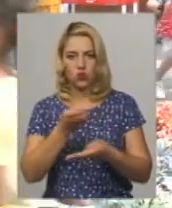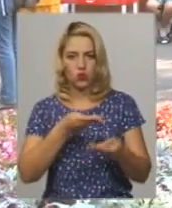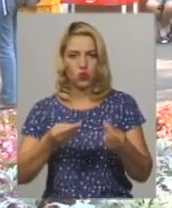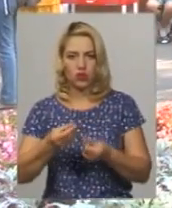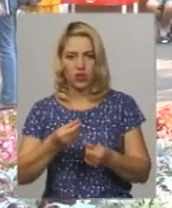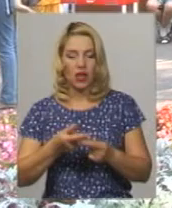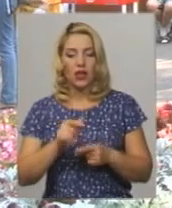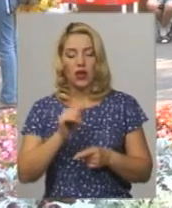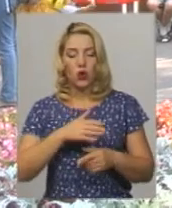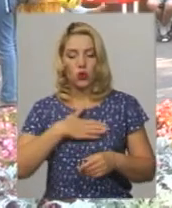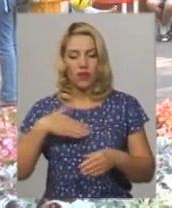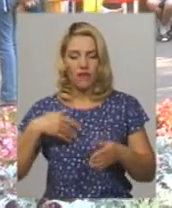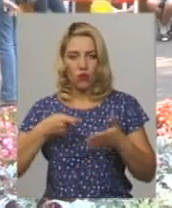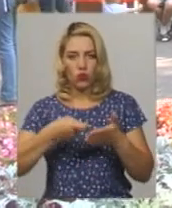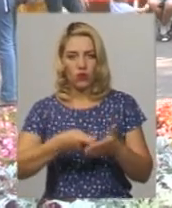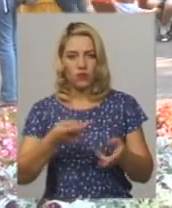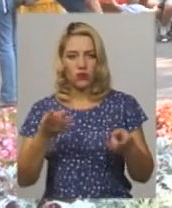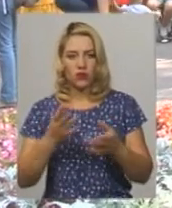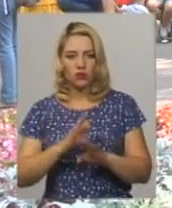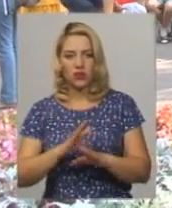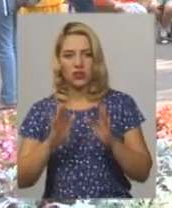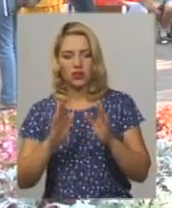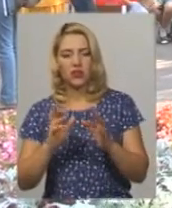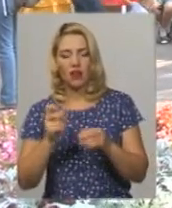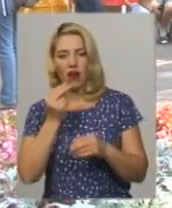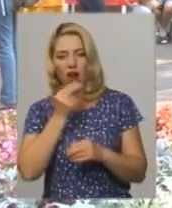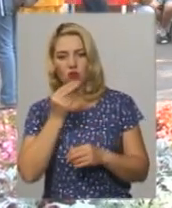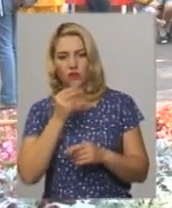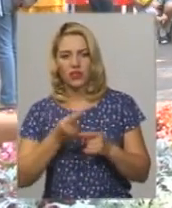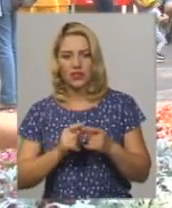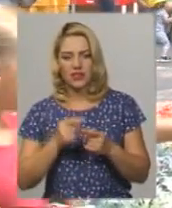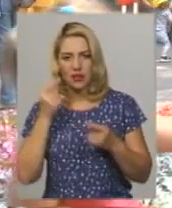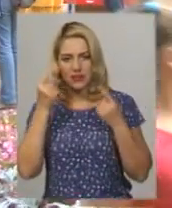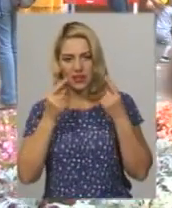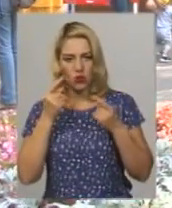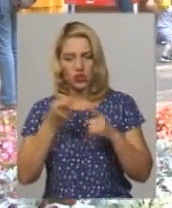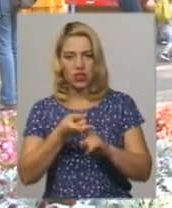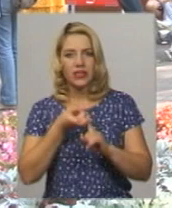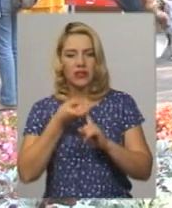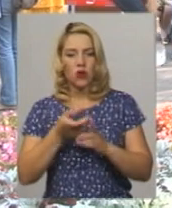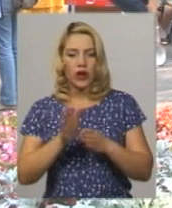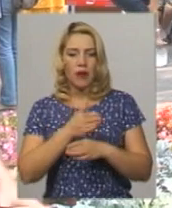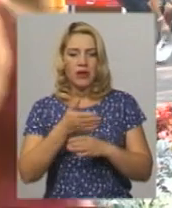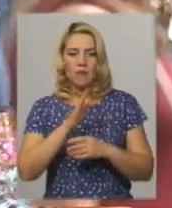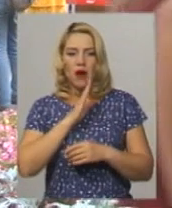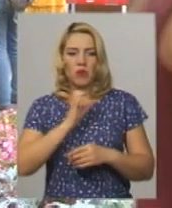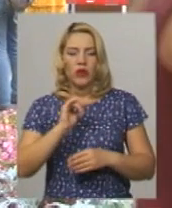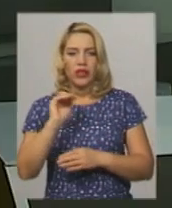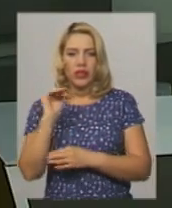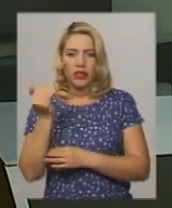Грудне вигодовування потрібно не тільки як харчування, це психологічний зв'язок між матір'ю і дитиною.